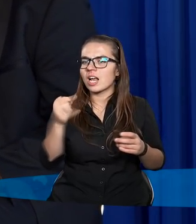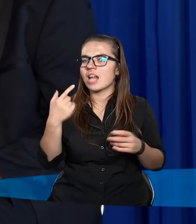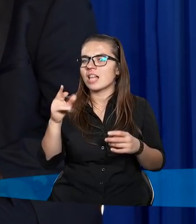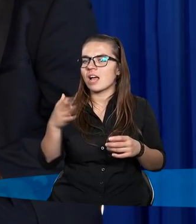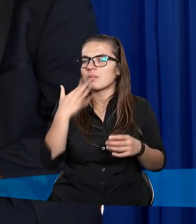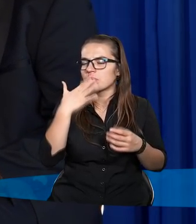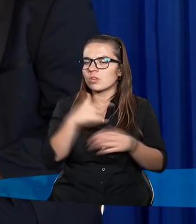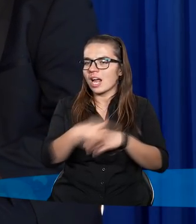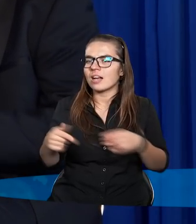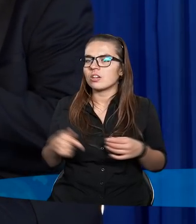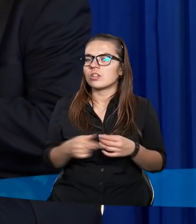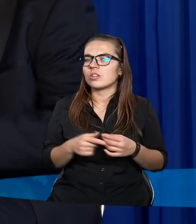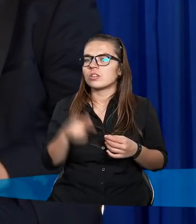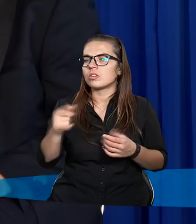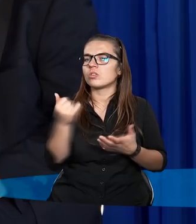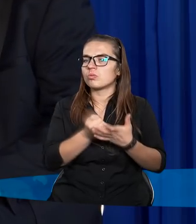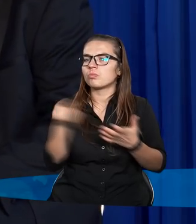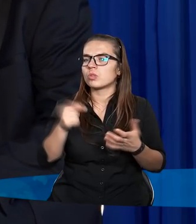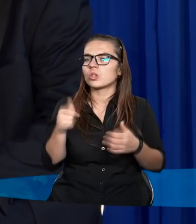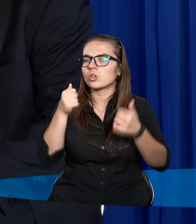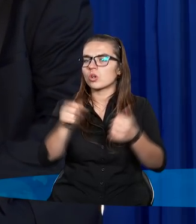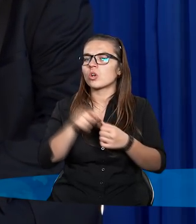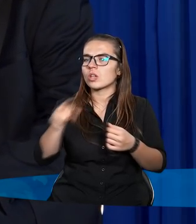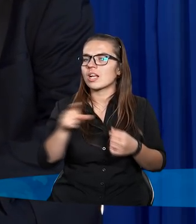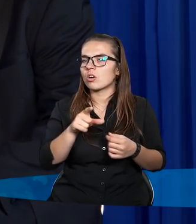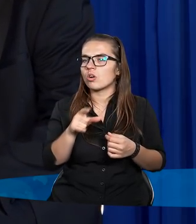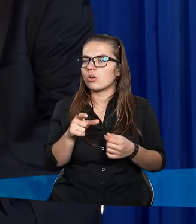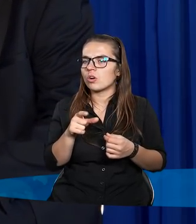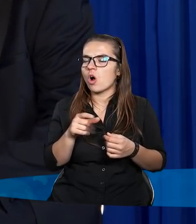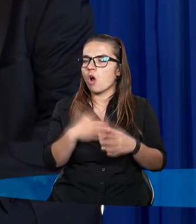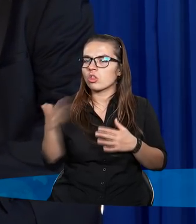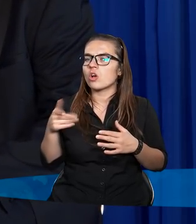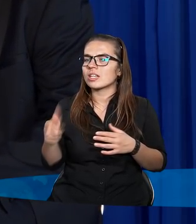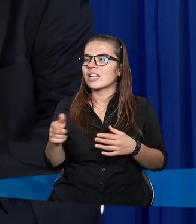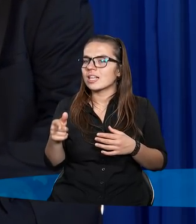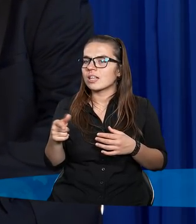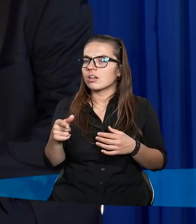Darek nakreślił? Wrócę do tego też troszeczkę, co powiedział Tytus odnośnie tego,